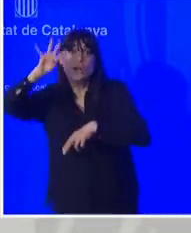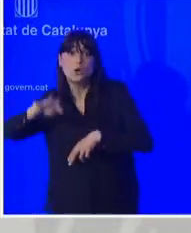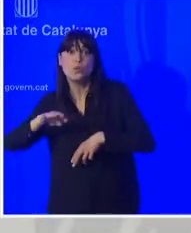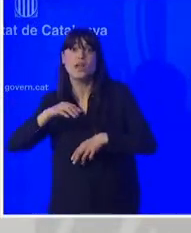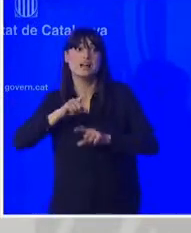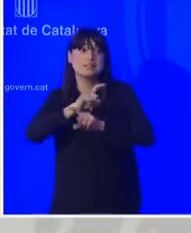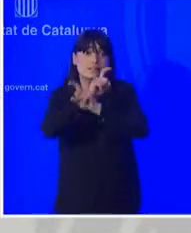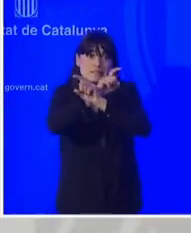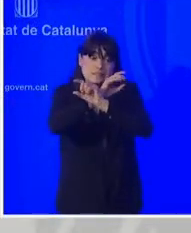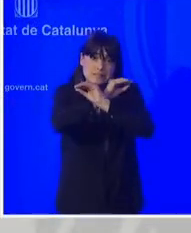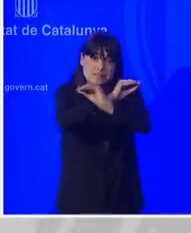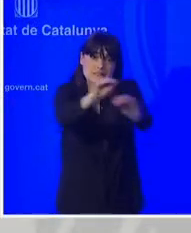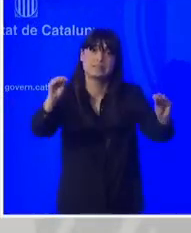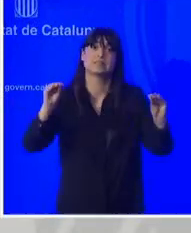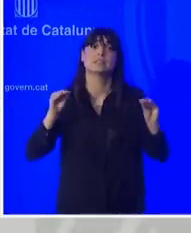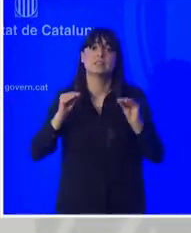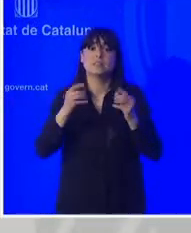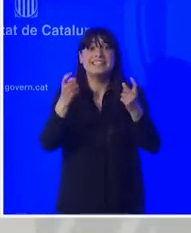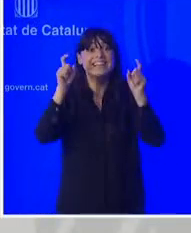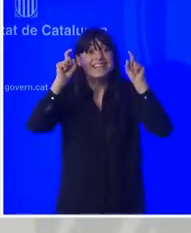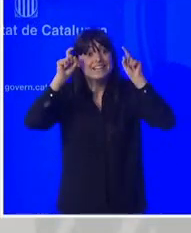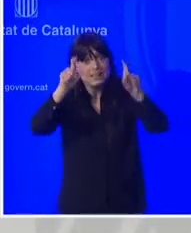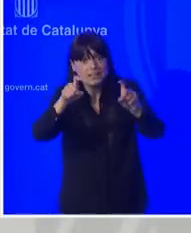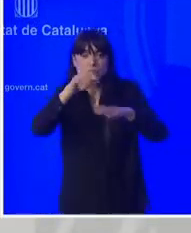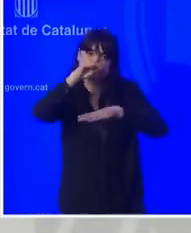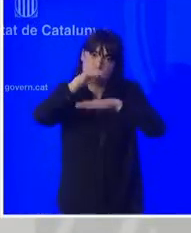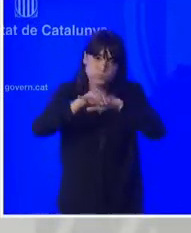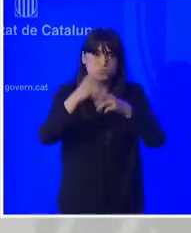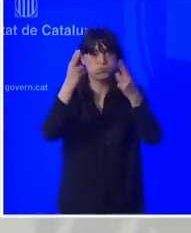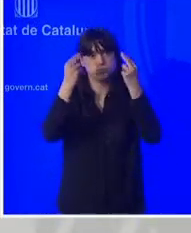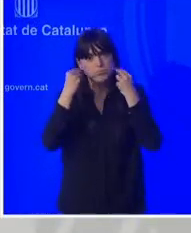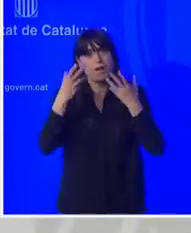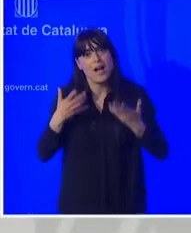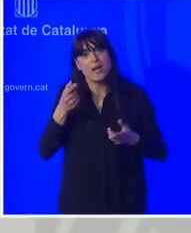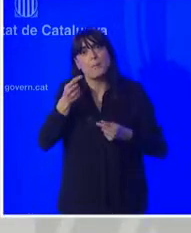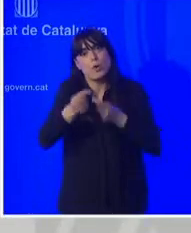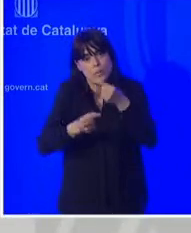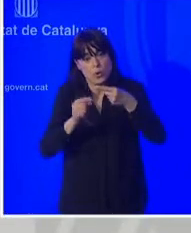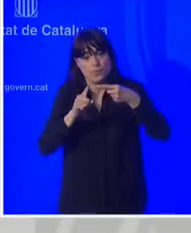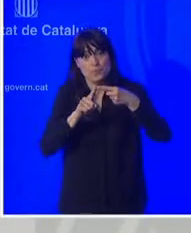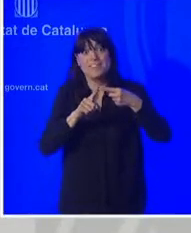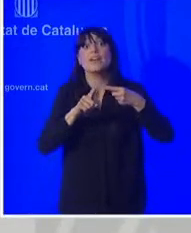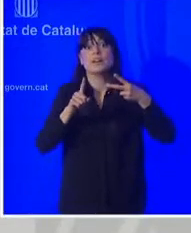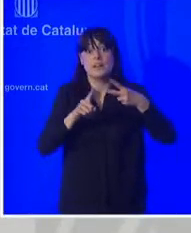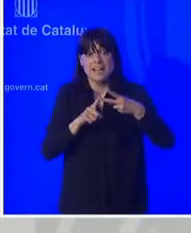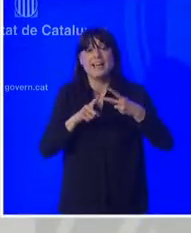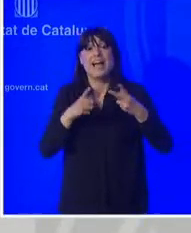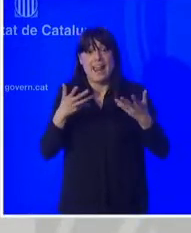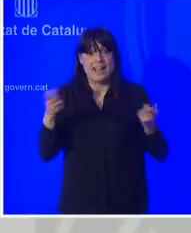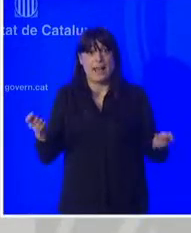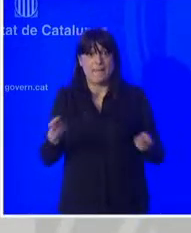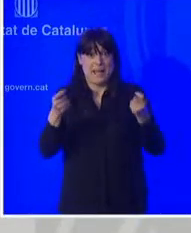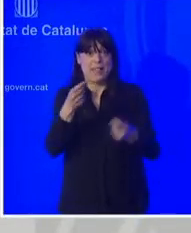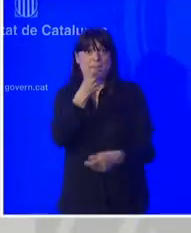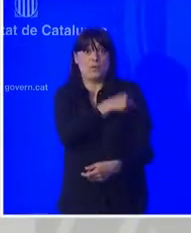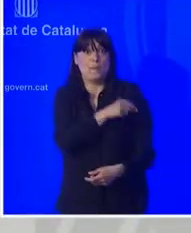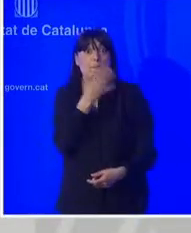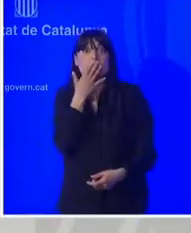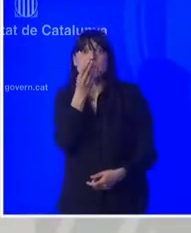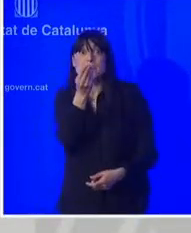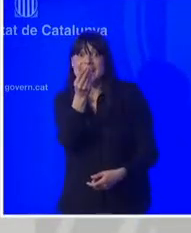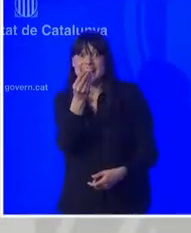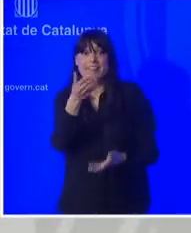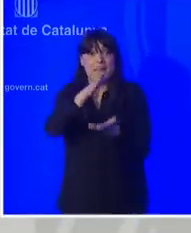que anem a poc a poc que ara estem en una plena campanya de vacunació que si tot va bé sembla doncs que a partir del mes d'abril